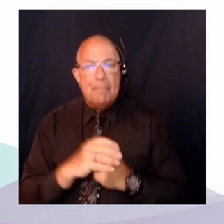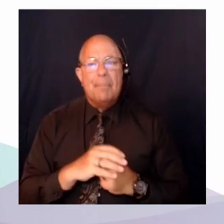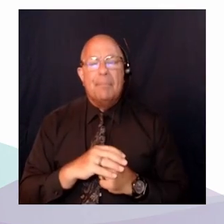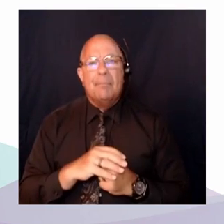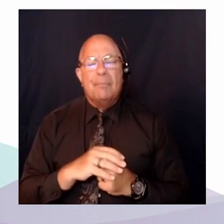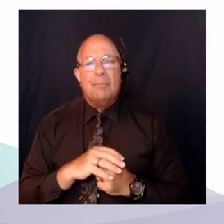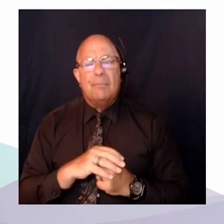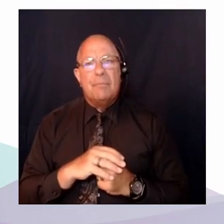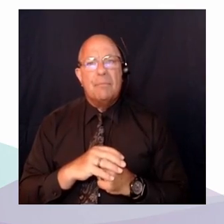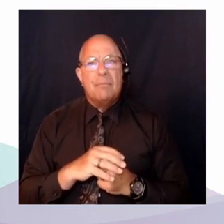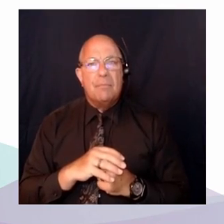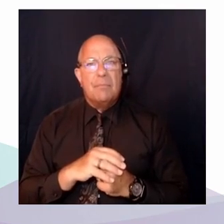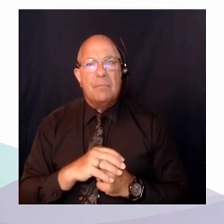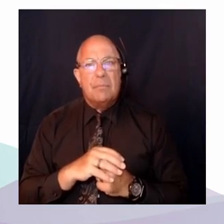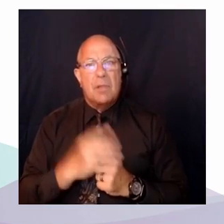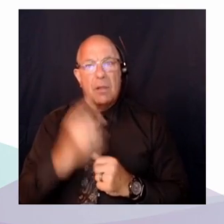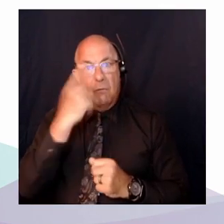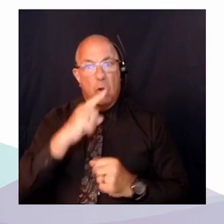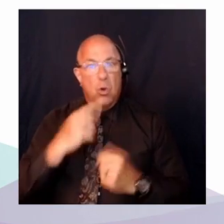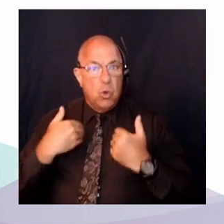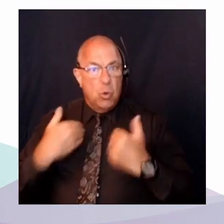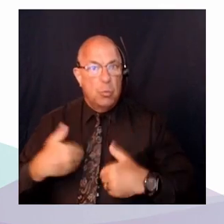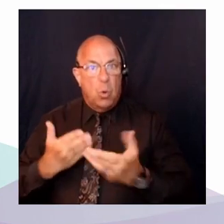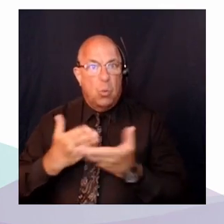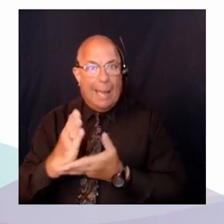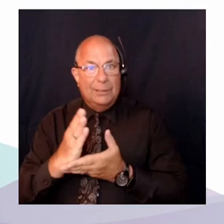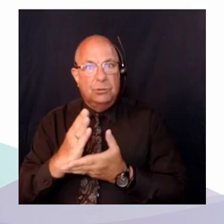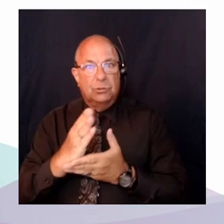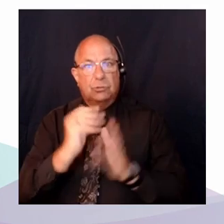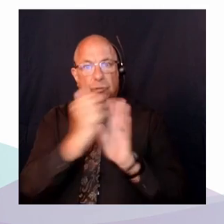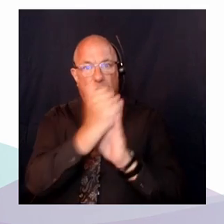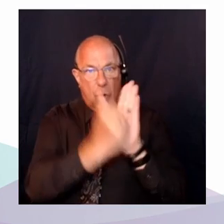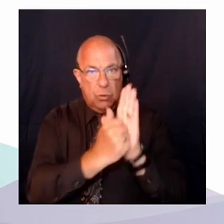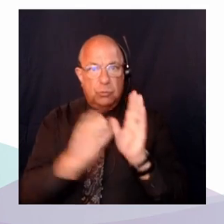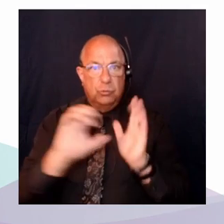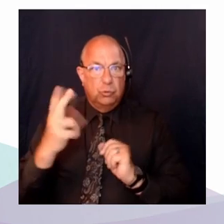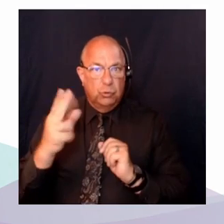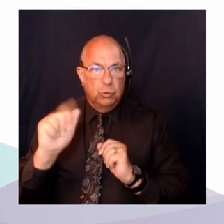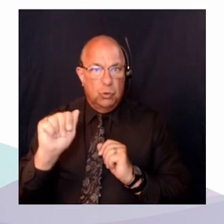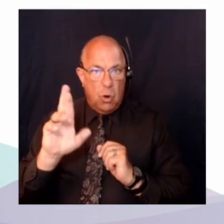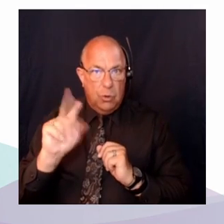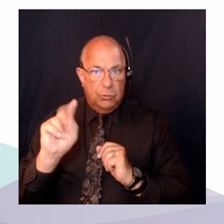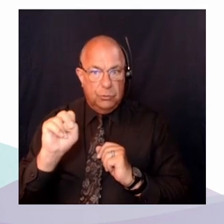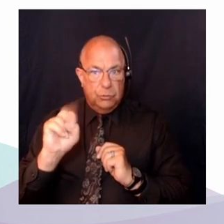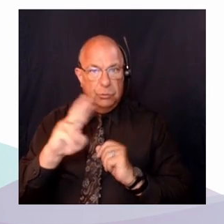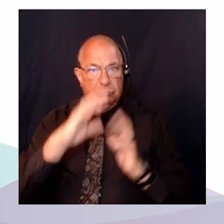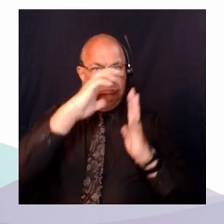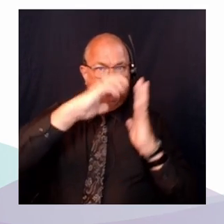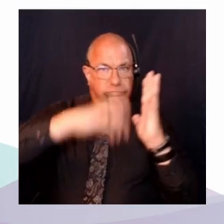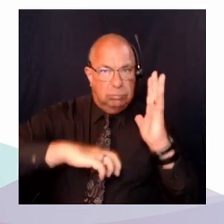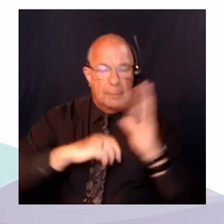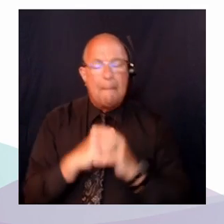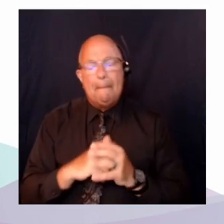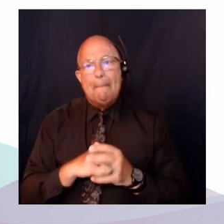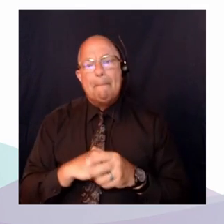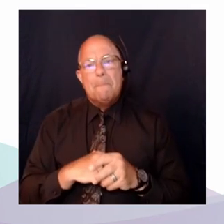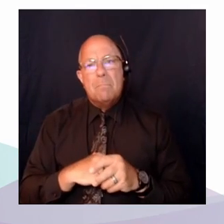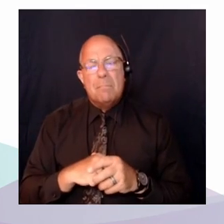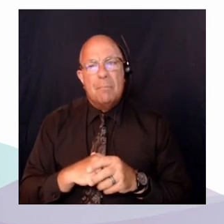de manière à forcer les États à reconnaître leurs droits. Donc, j'ai bien aimé votre référence à délit